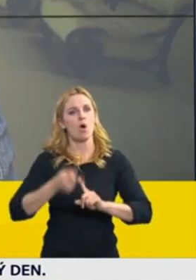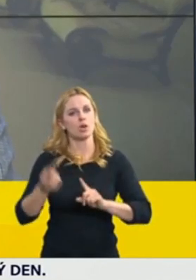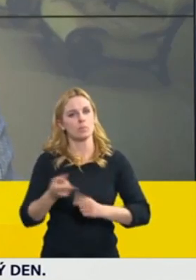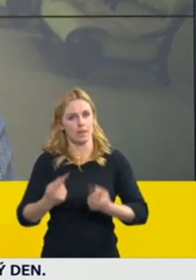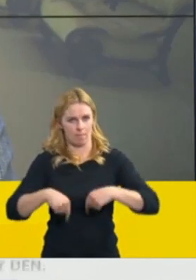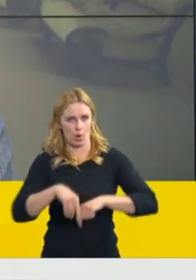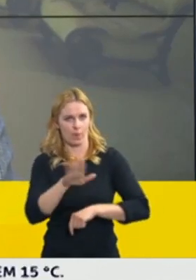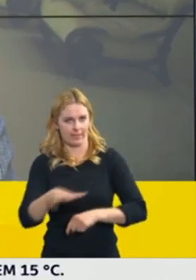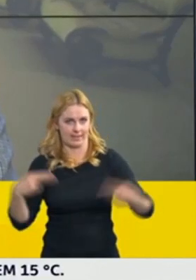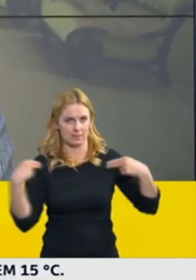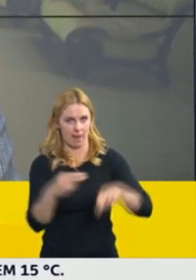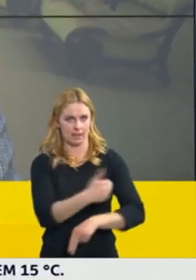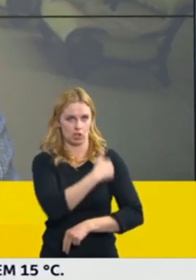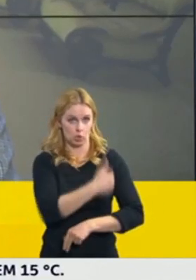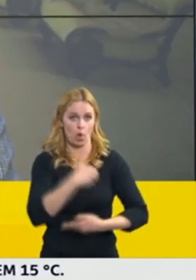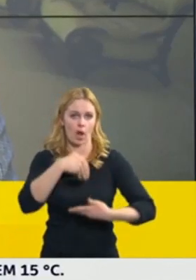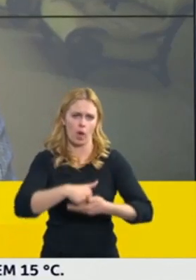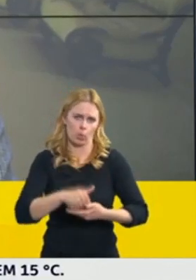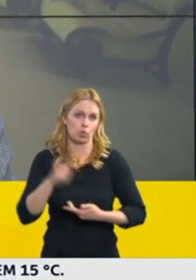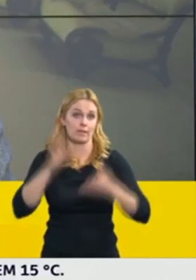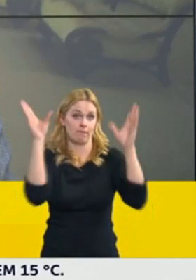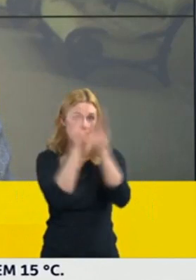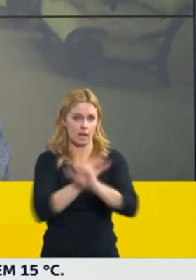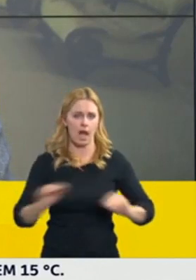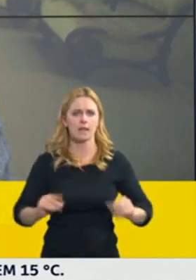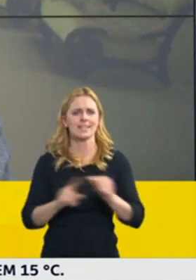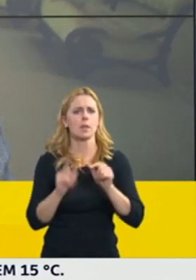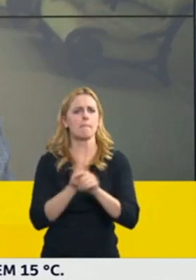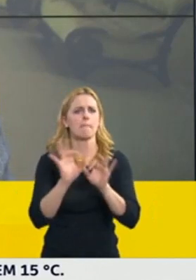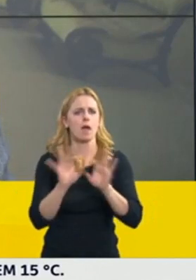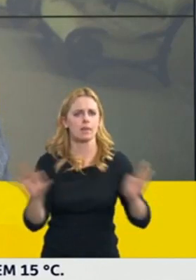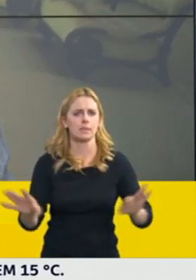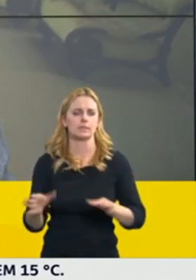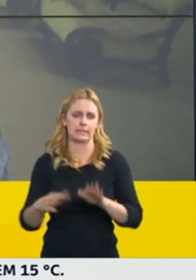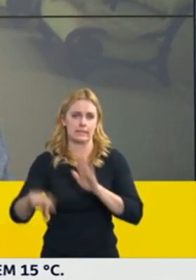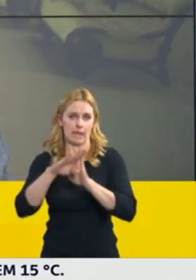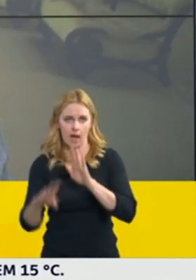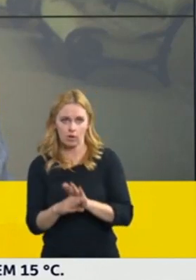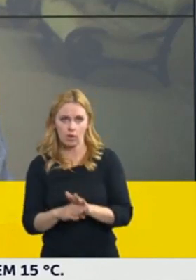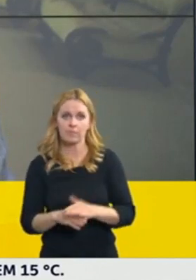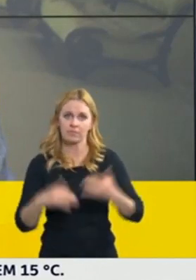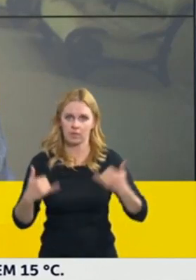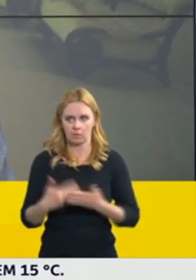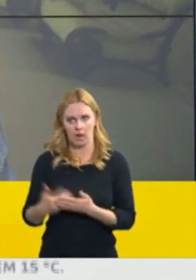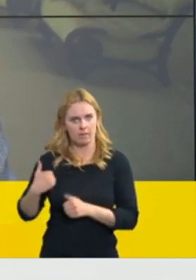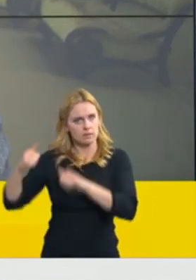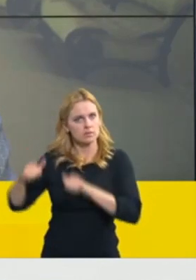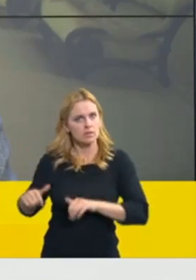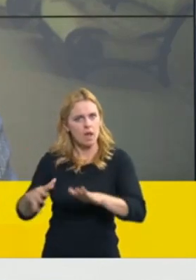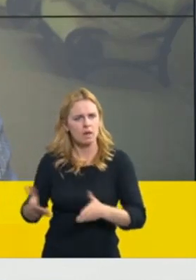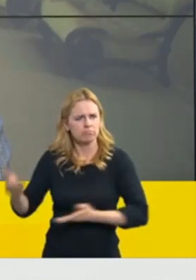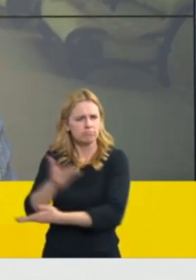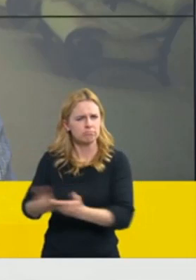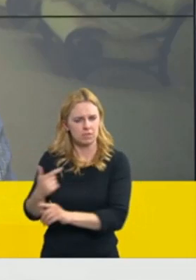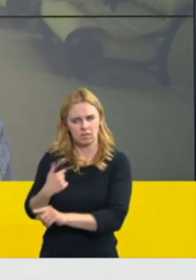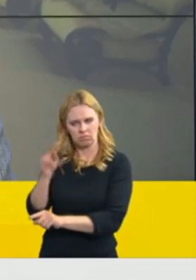zákon, tam teda musím říct, že jsme s velkým zaujetím sledovali debatu a sledujeme debatu v Senátu, protože